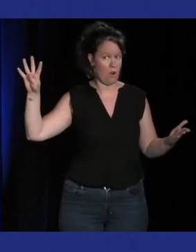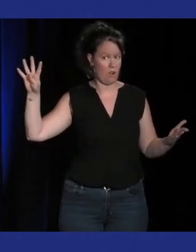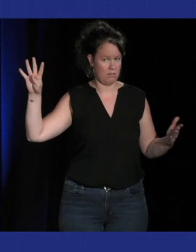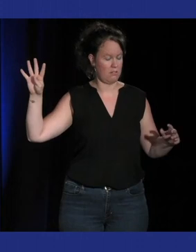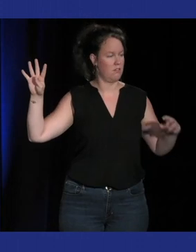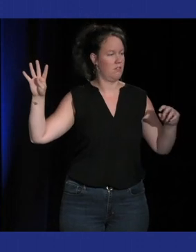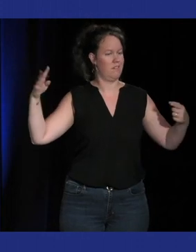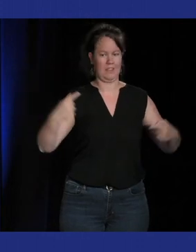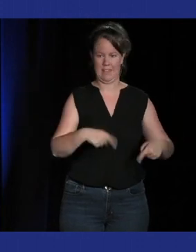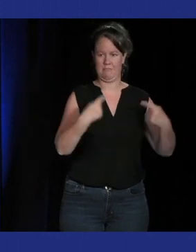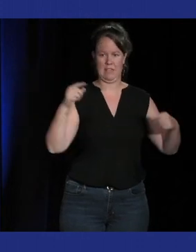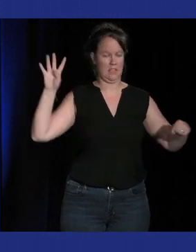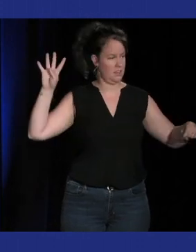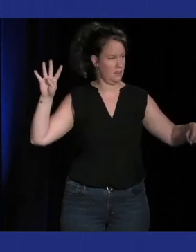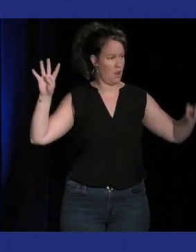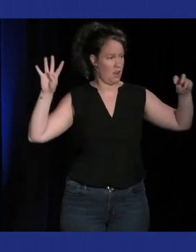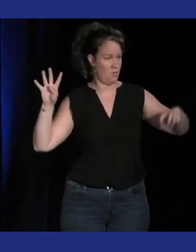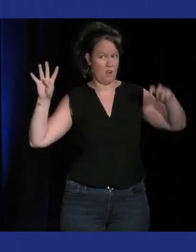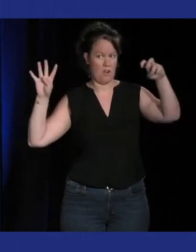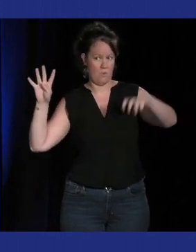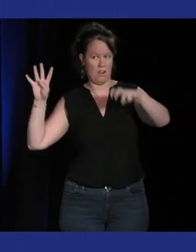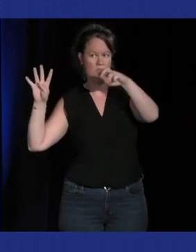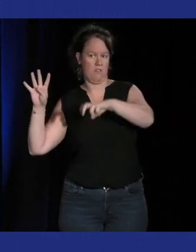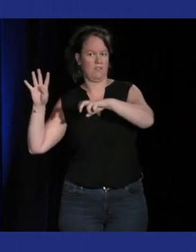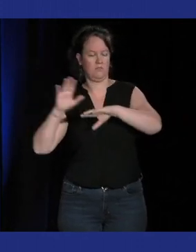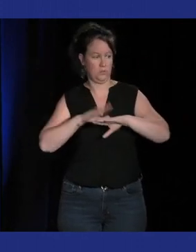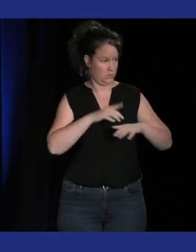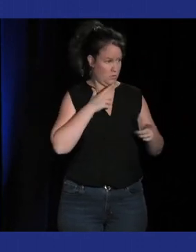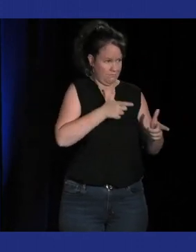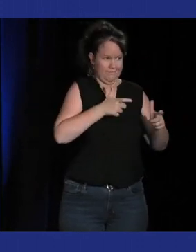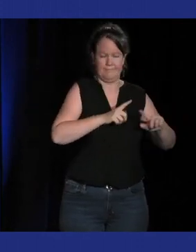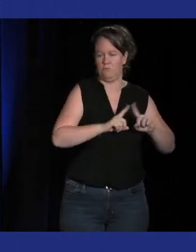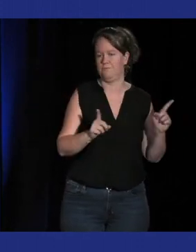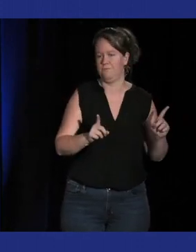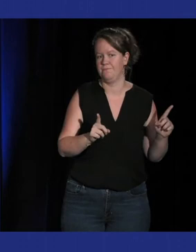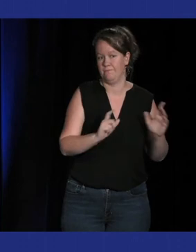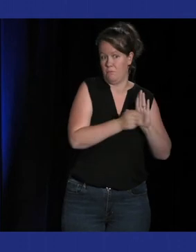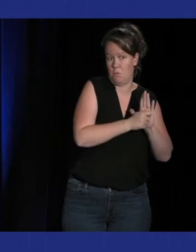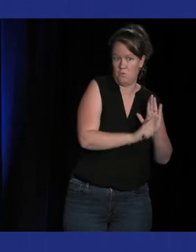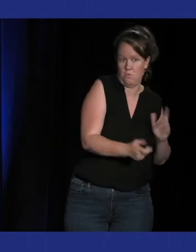qui sautent et donc ça change le rythme il ne faut pas les attaquer à ce moment là et d'autre part par exemple on a vu